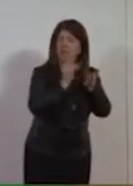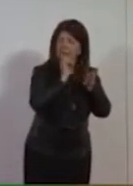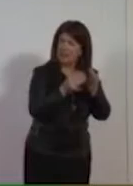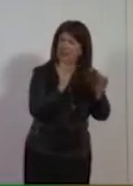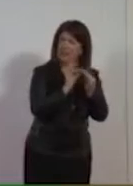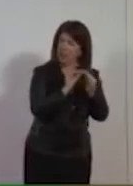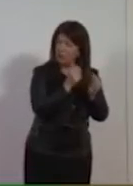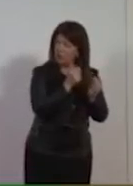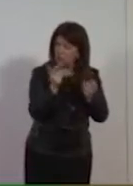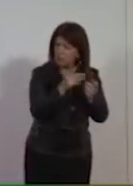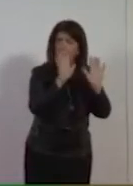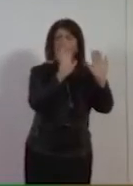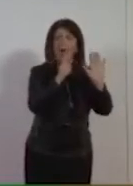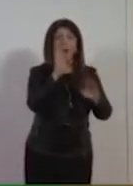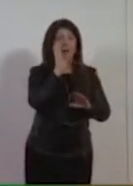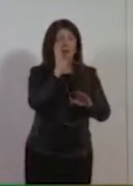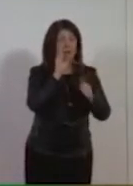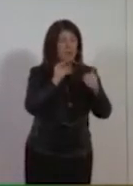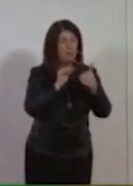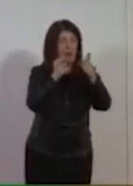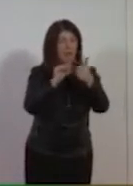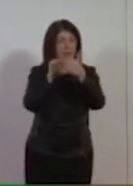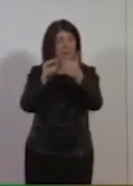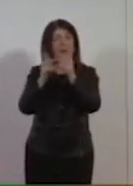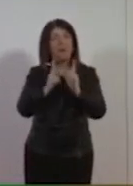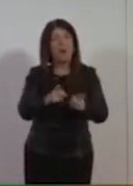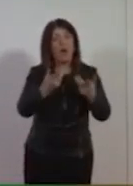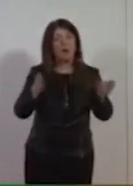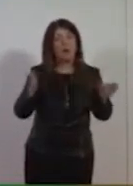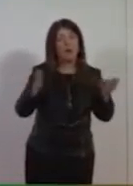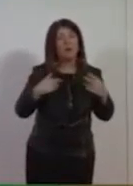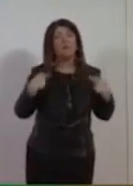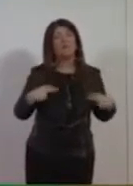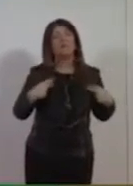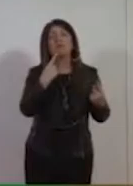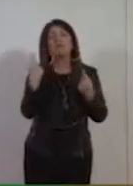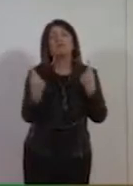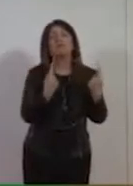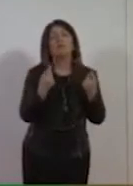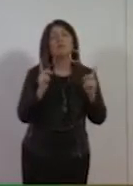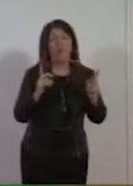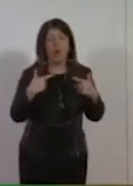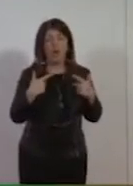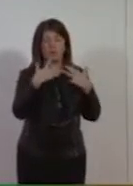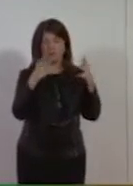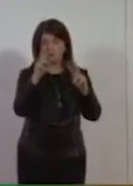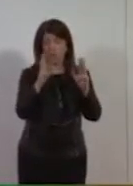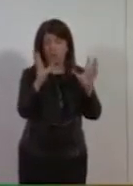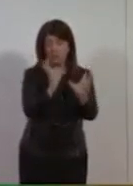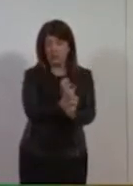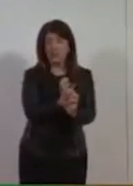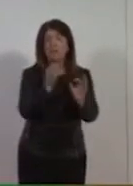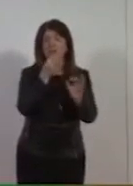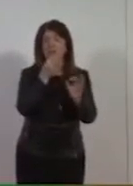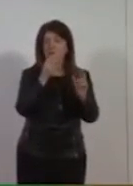Attenzione agli scogli. Noi stiamo vivendo una situazione che io sintetizzo in questo modo. Il passato